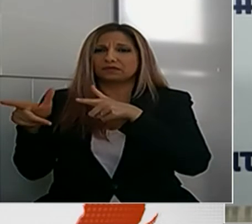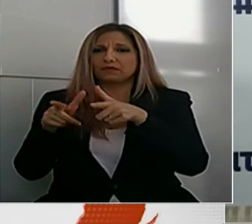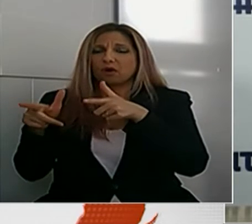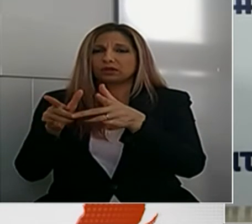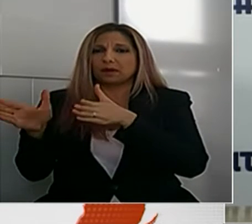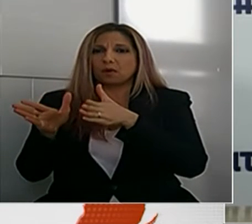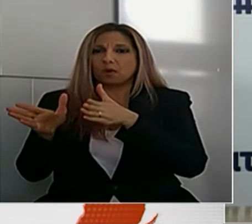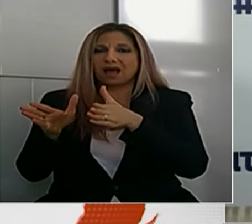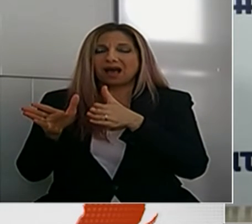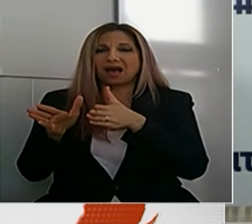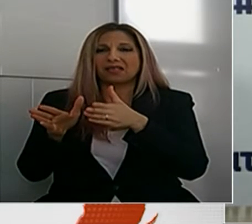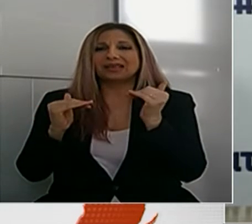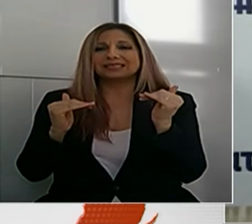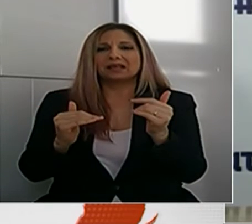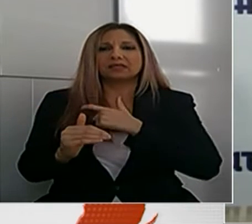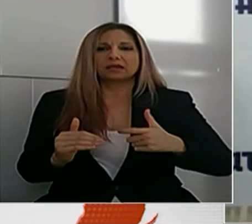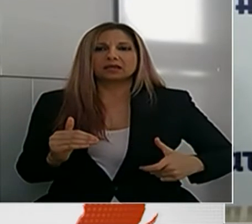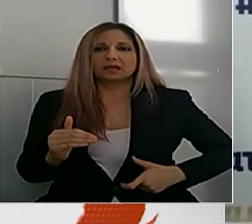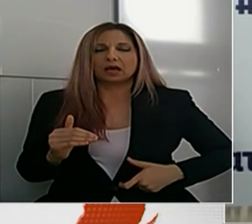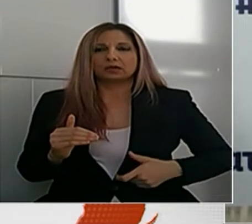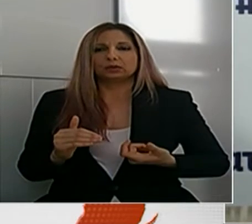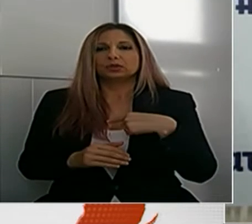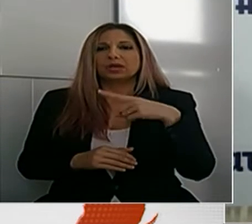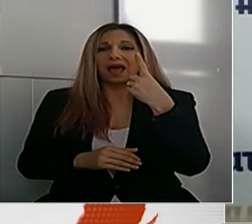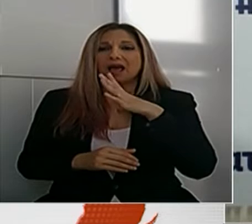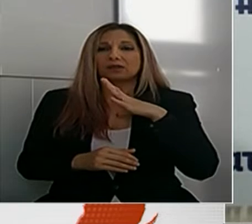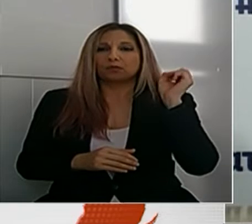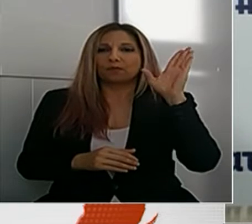τους είναι σταθερή. Δόθηκε επίσης ένα εξιτήριο.